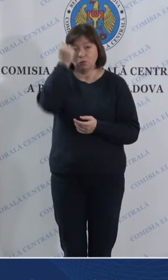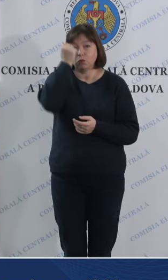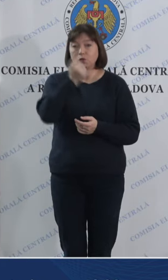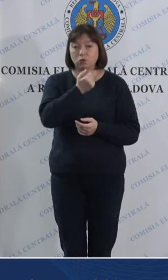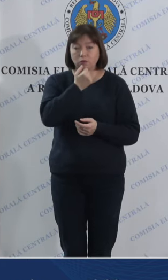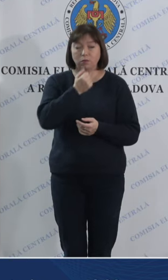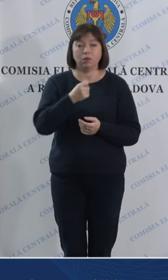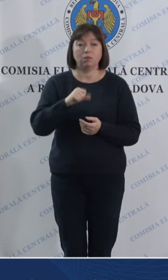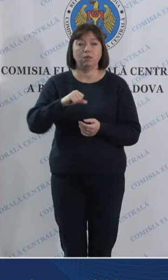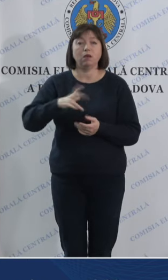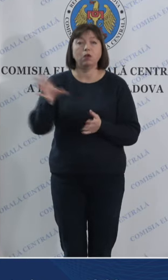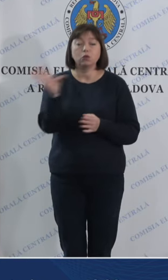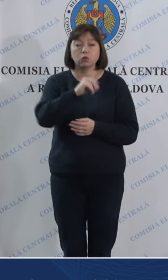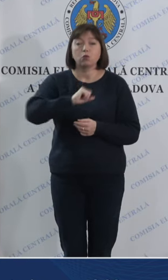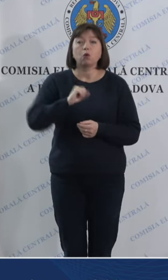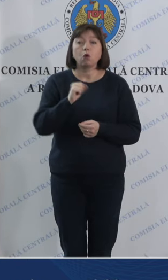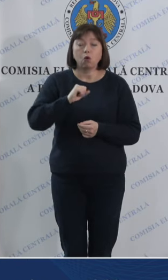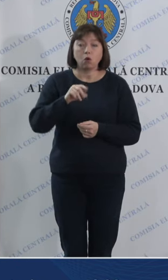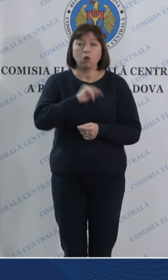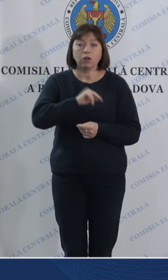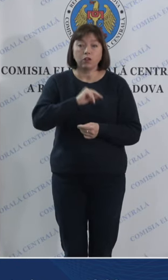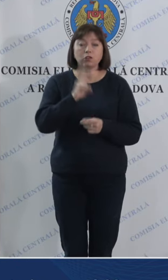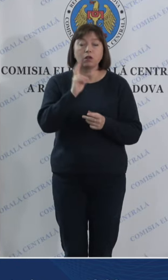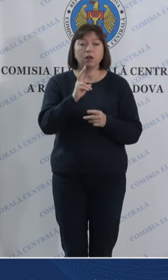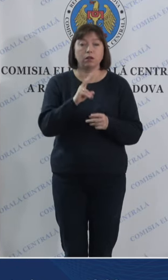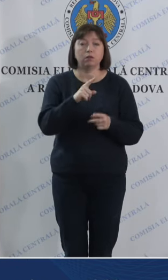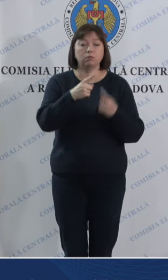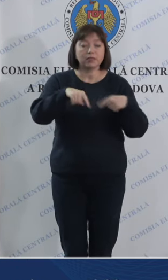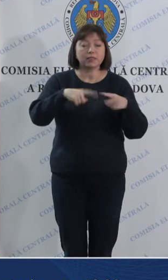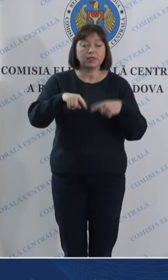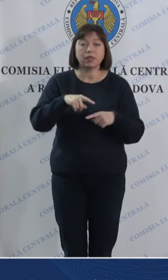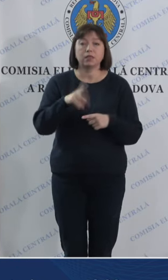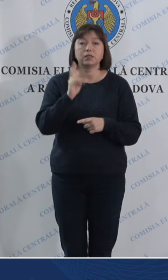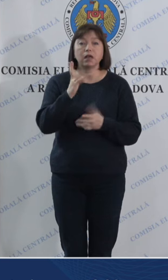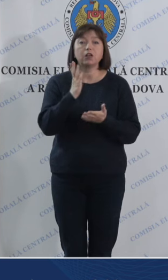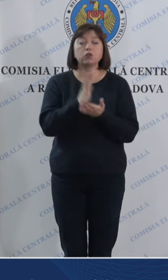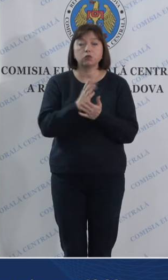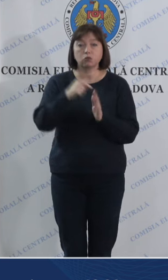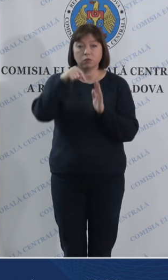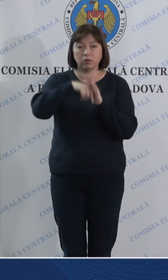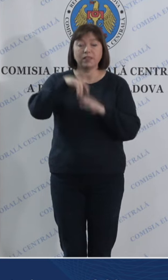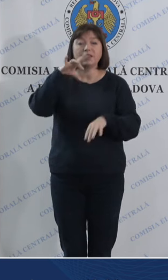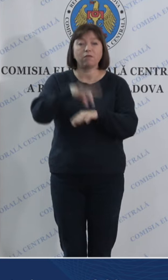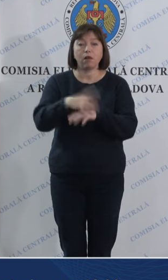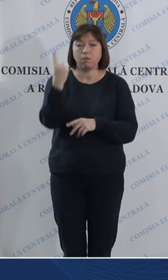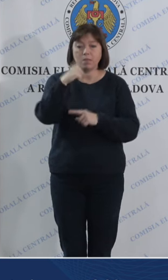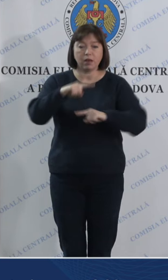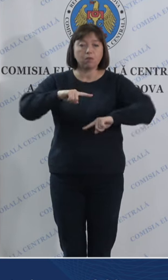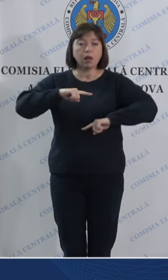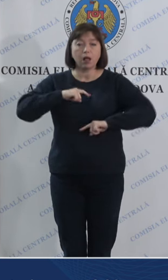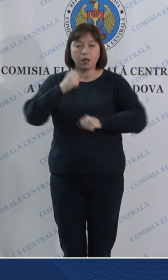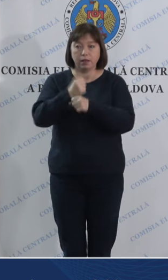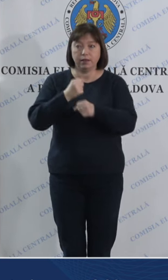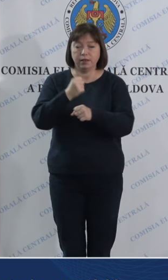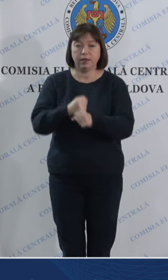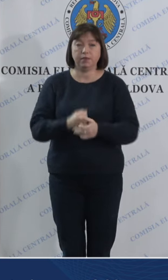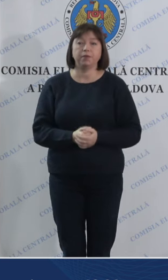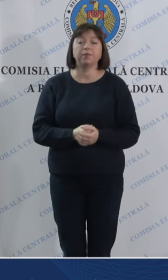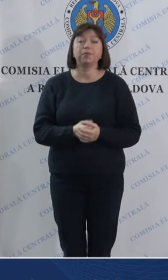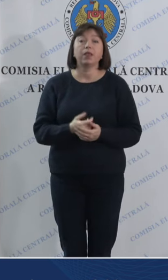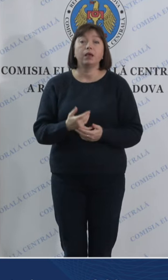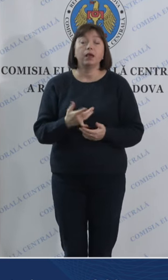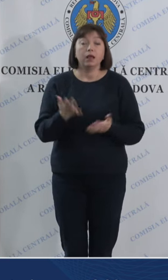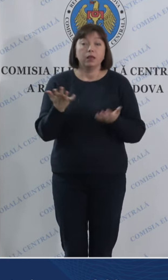colegilor din birourile electorale ale secțiilor de votare cei care sunt de fapt în prima linie și dacă